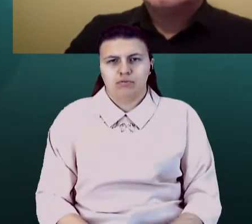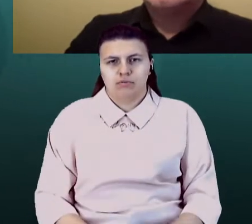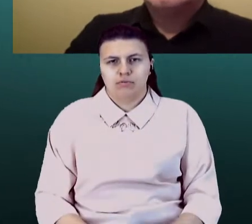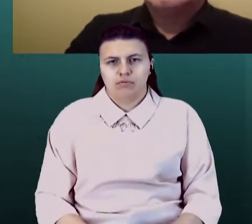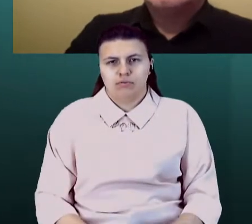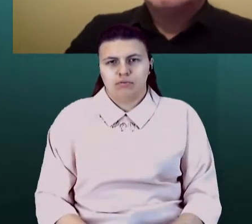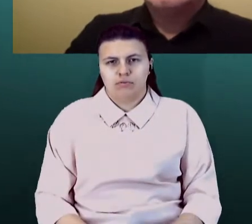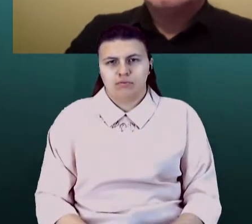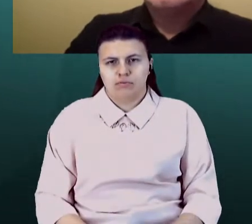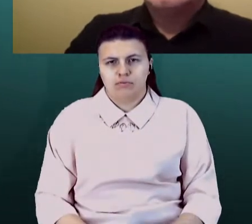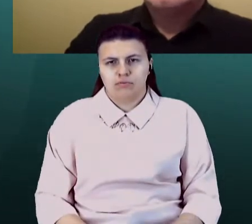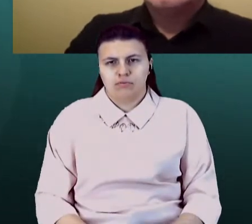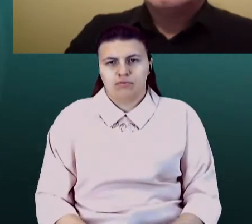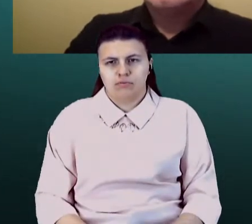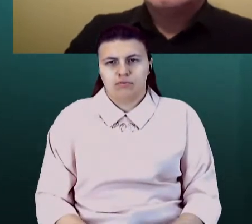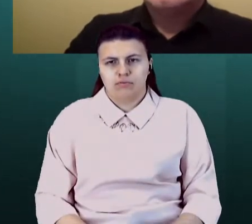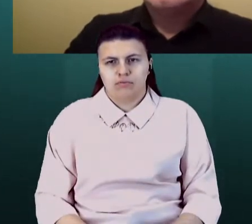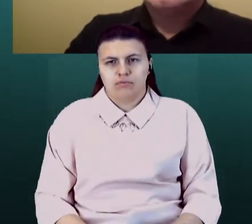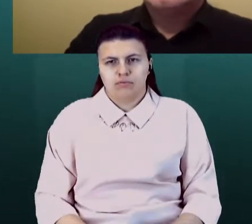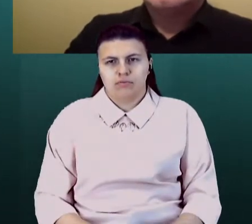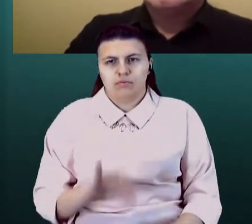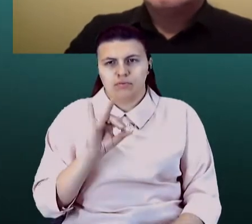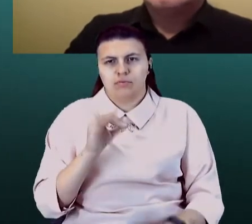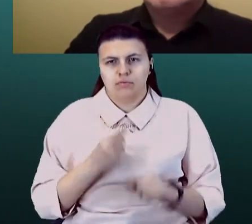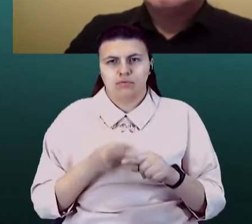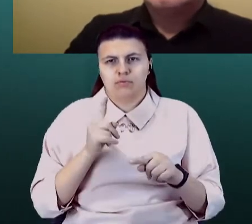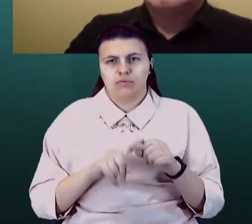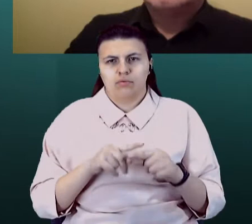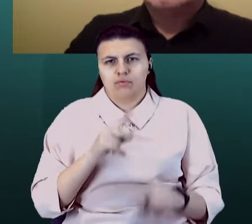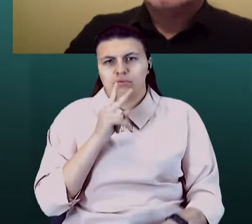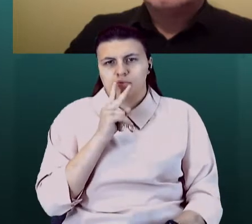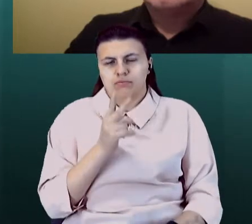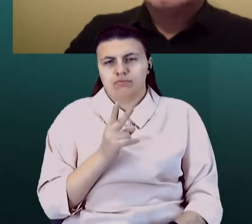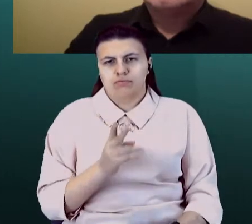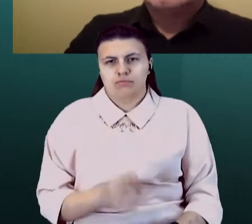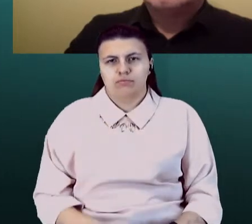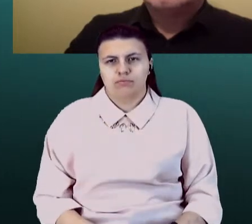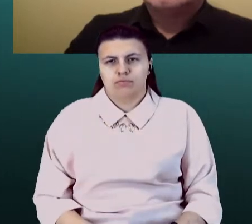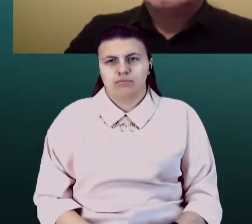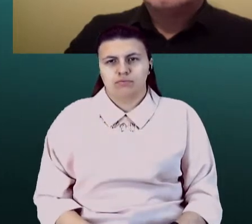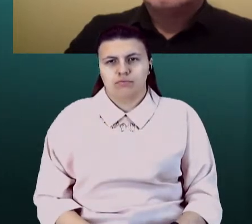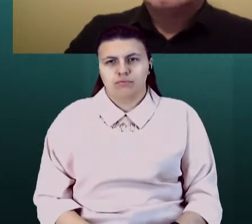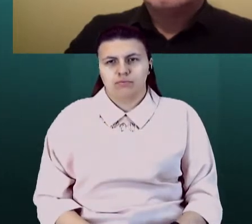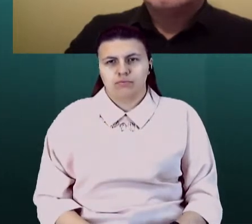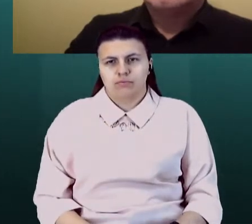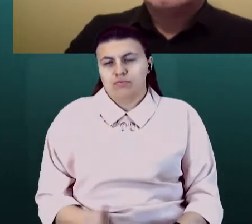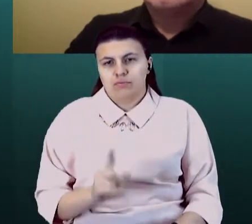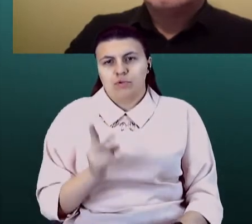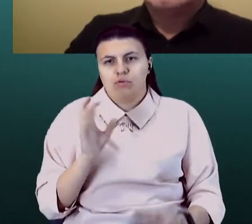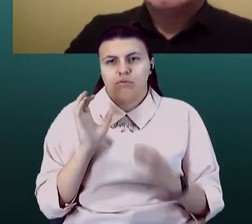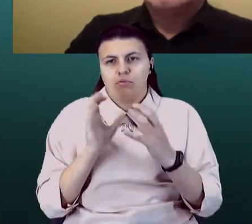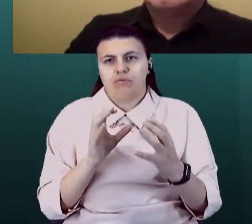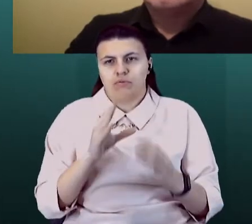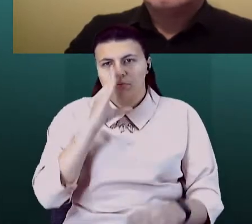І в цьому ми видим рішення. Тому що транспорт працює в Маршрусі 12